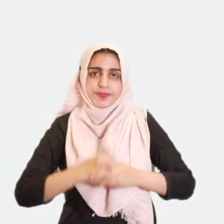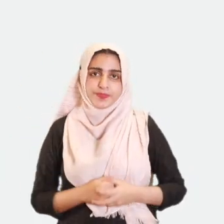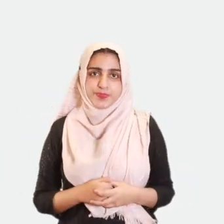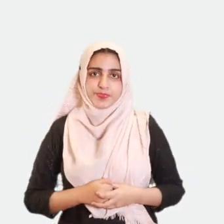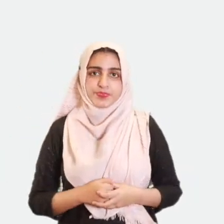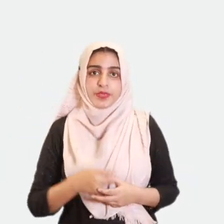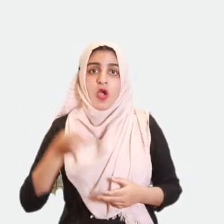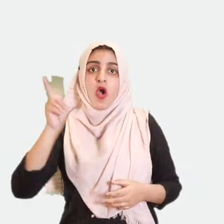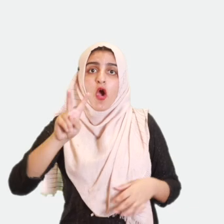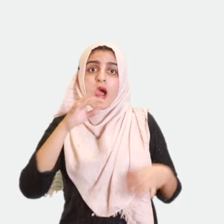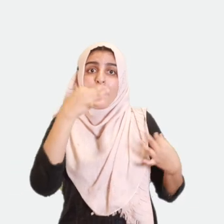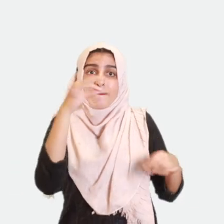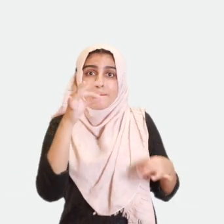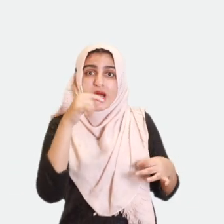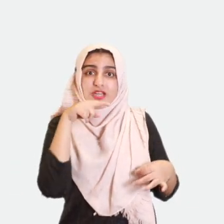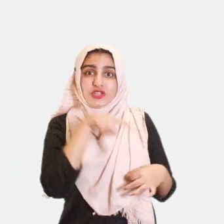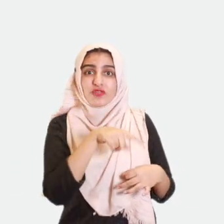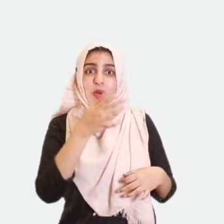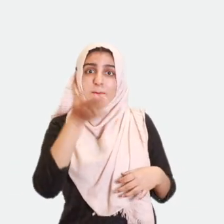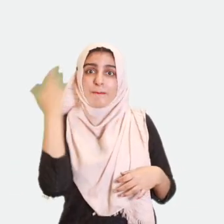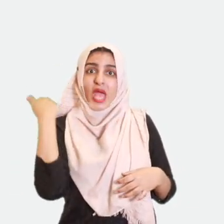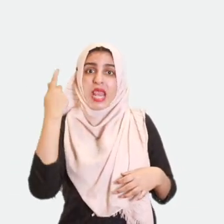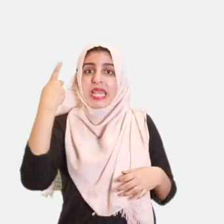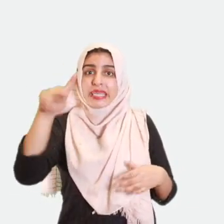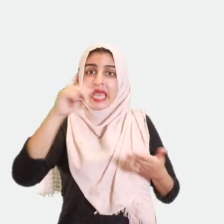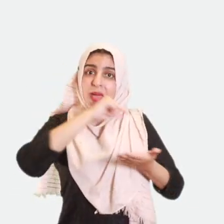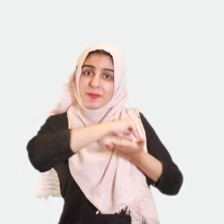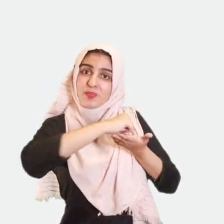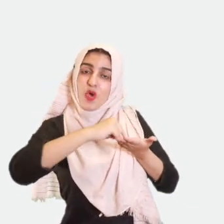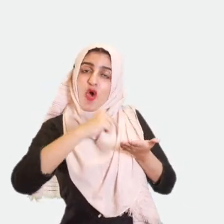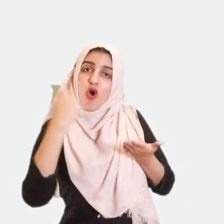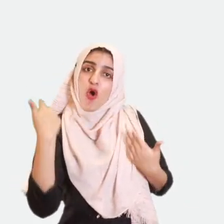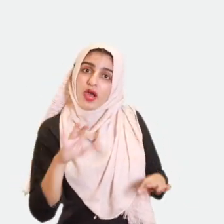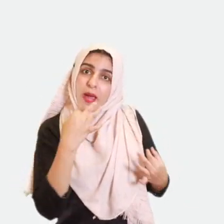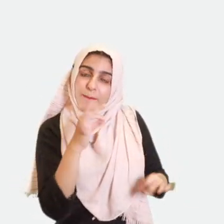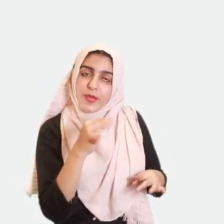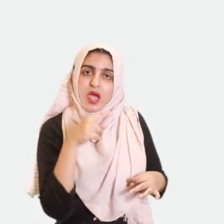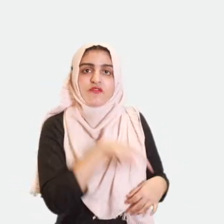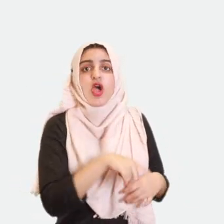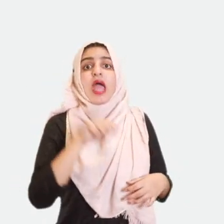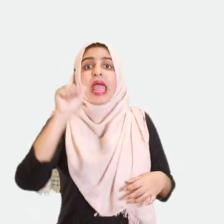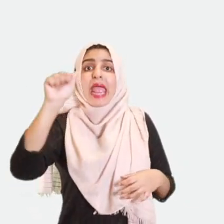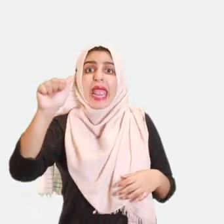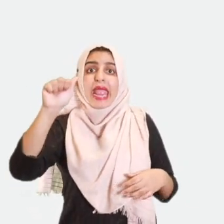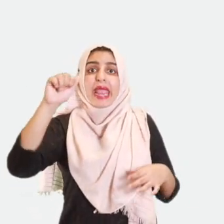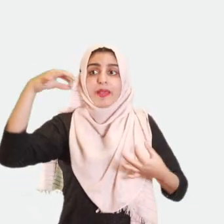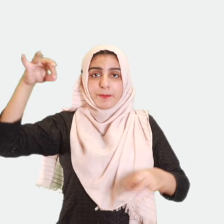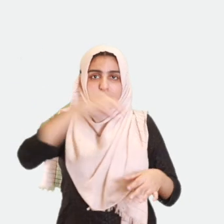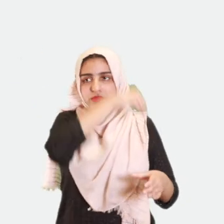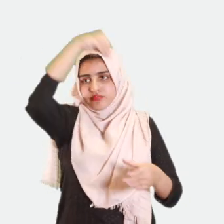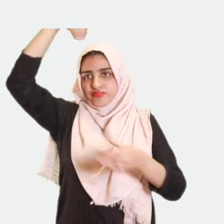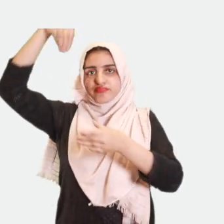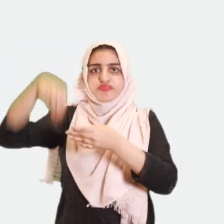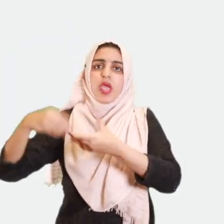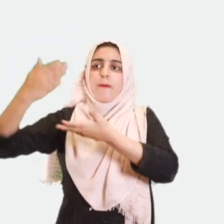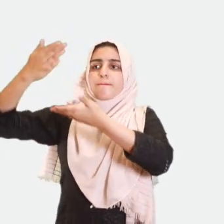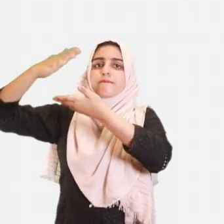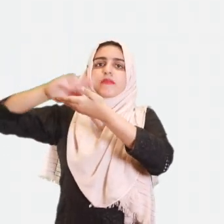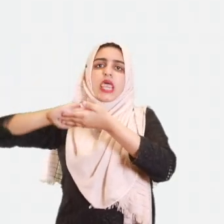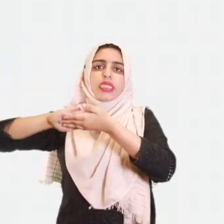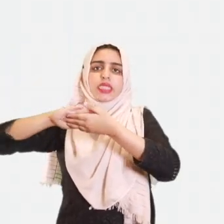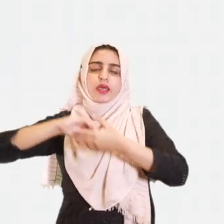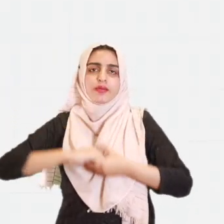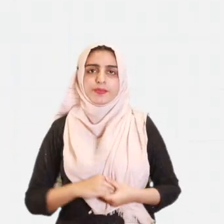انتخابی نشان بھی تحریر کریں انتخابی پرچی پر جس پر آپ نے اپنی پسند کے امیدوار کا نام تحریر کیا ہے